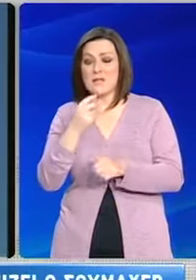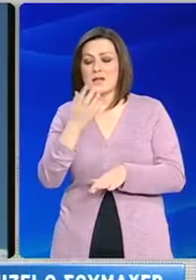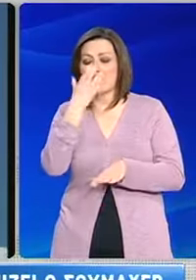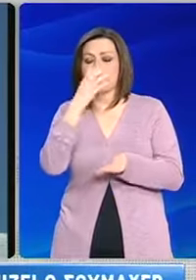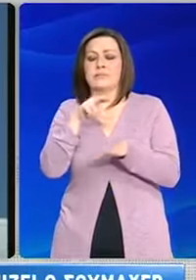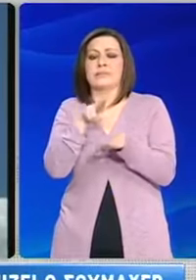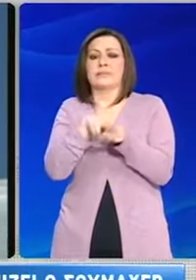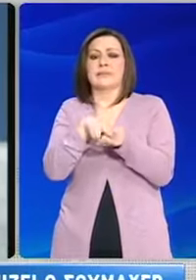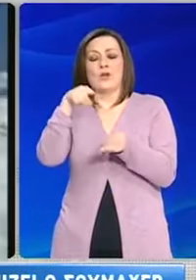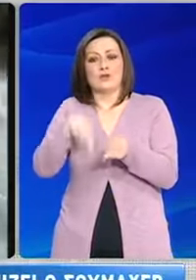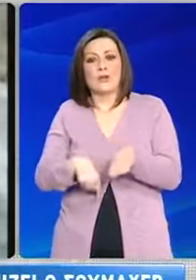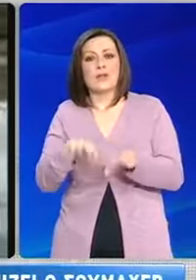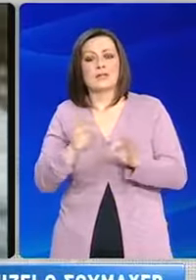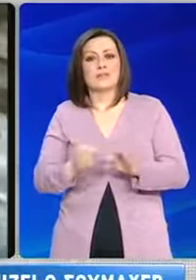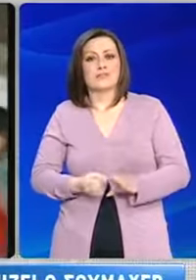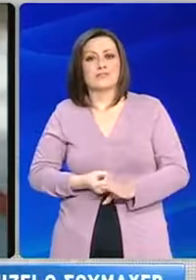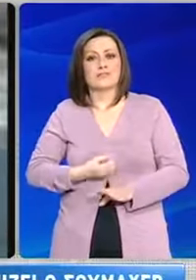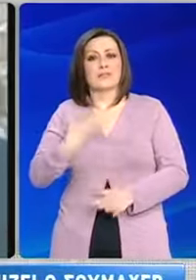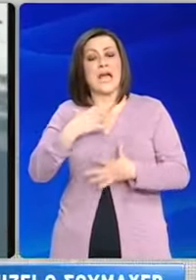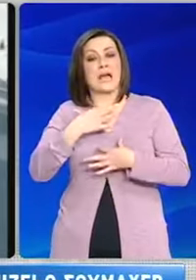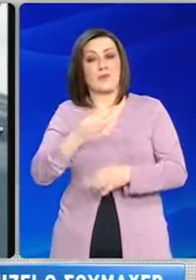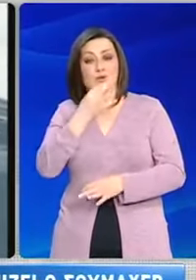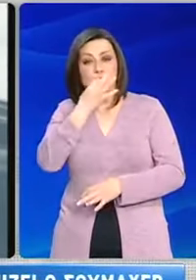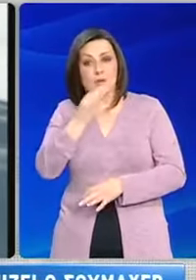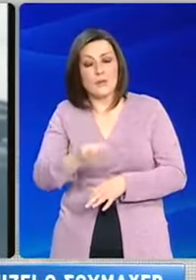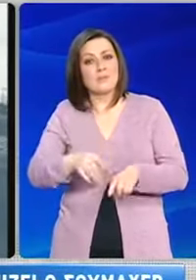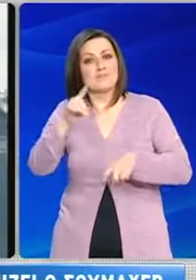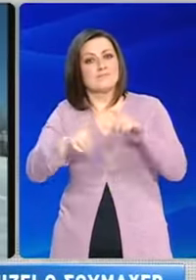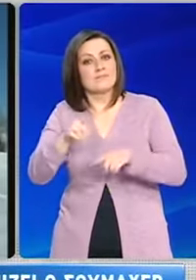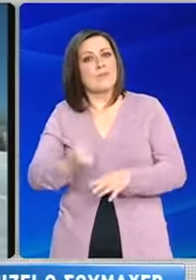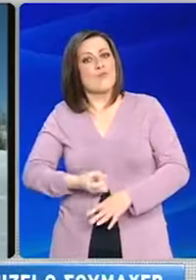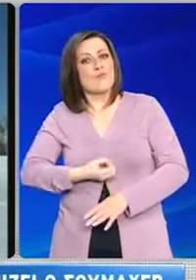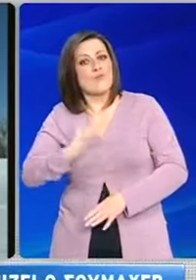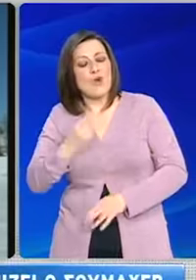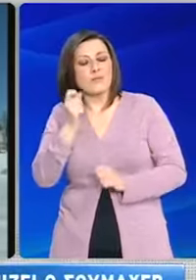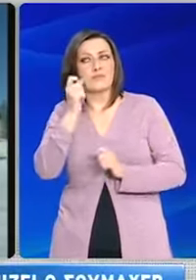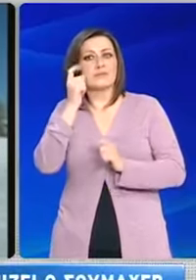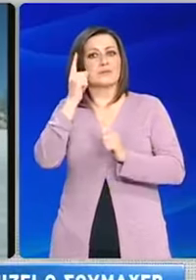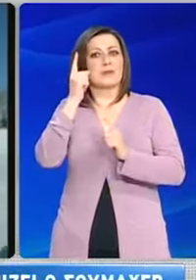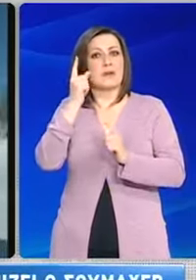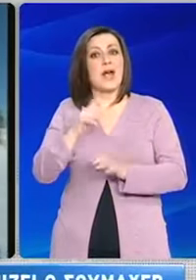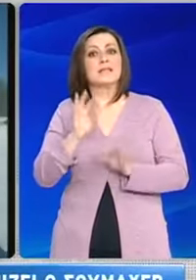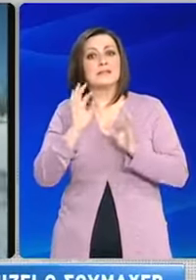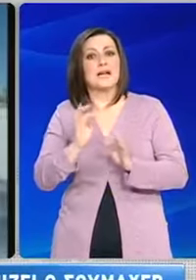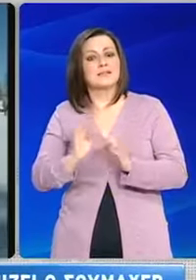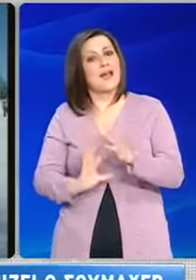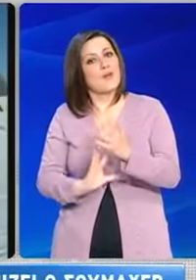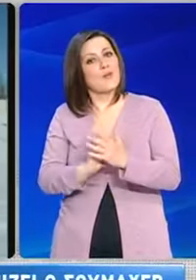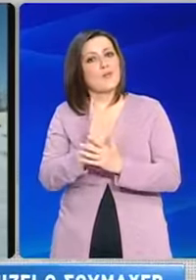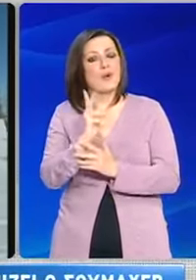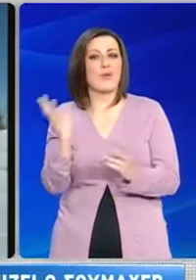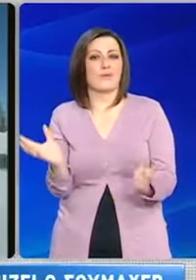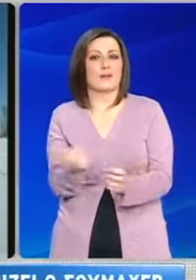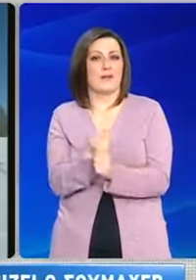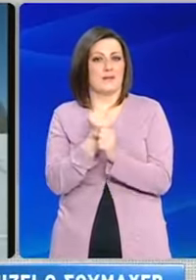Μίκαλ Σουμάχερ, όπως δήλωσε σήμερα η εκπρόσωπός του. Έχει στιγμές συνέστησης και ξυπνήματος. Κάνει πρόοδο με το δικό του τρόπο,